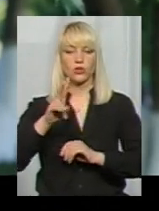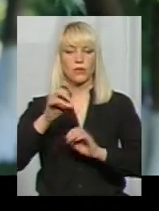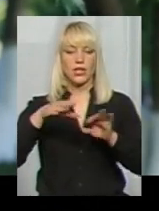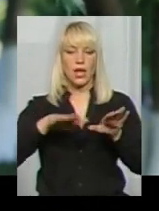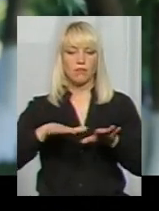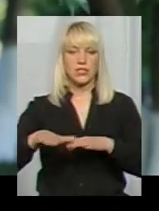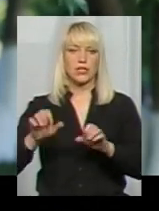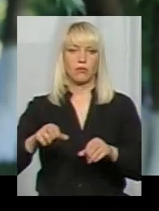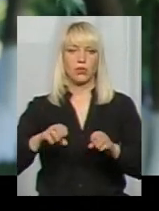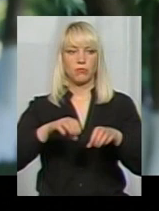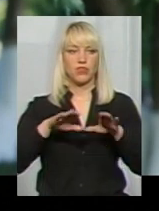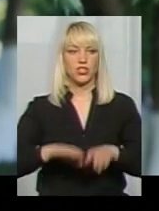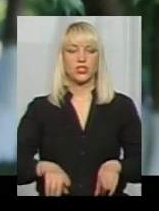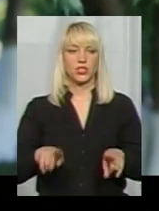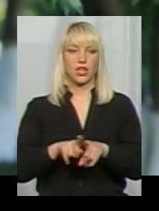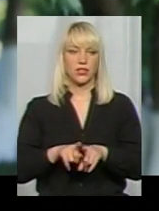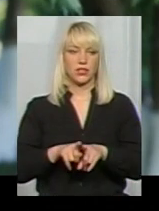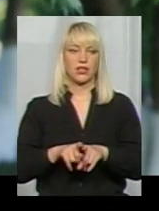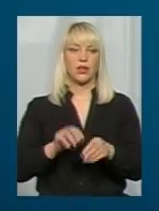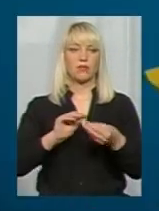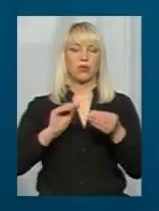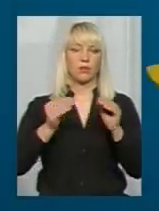вирішити отакі певні проблеми.